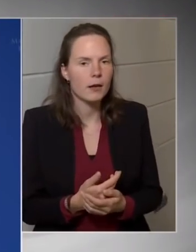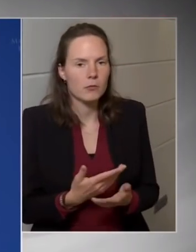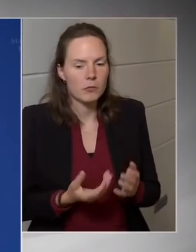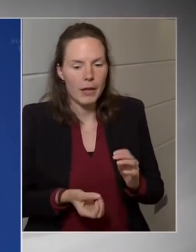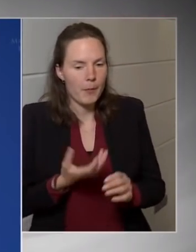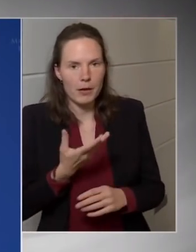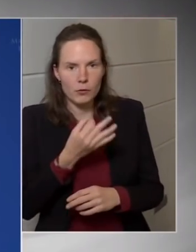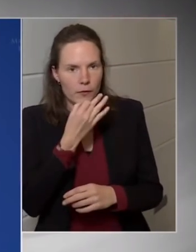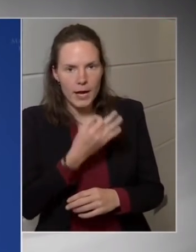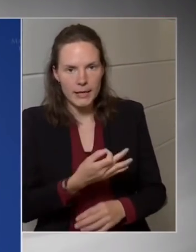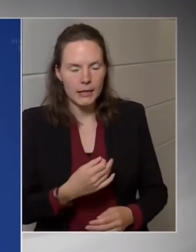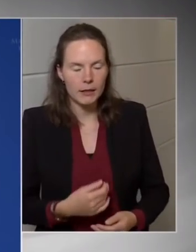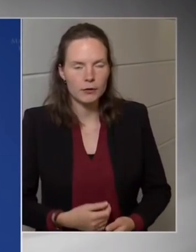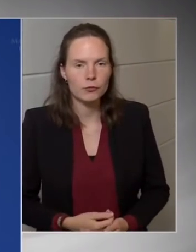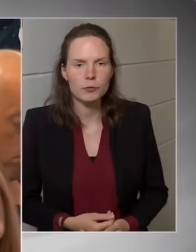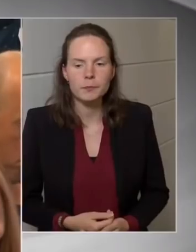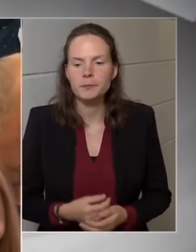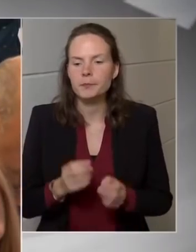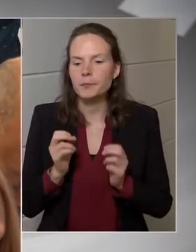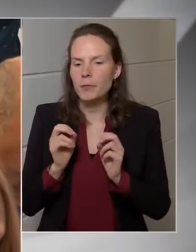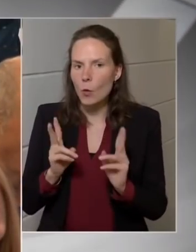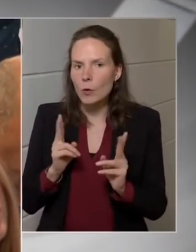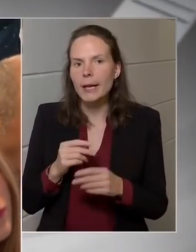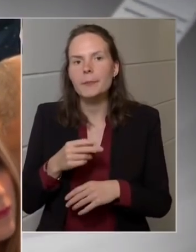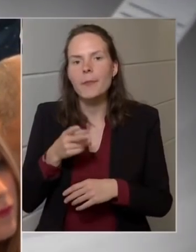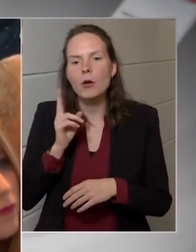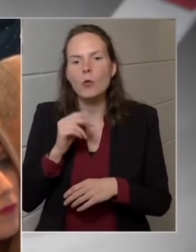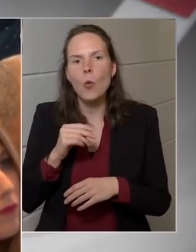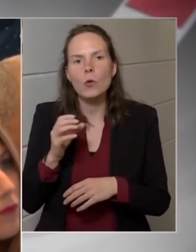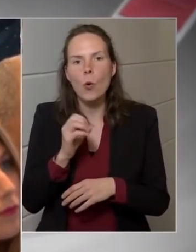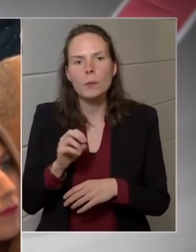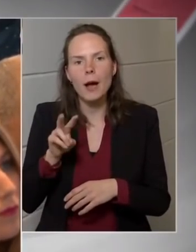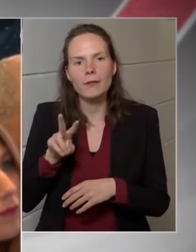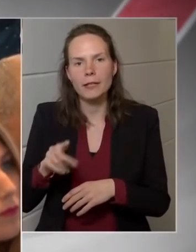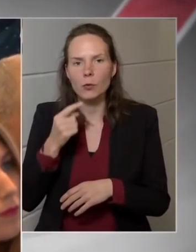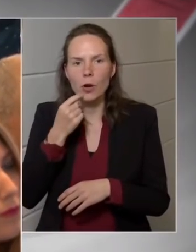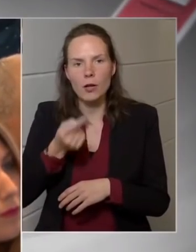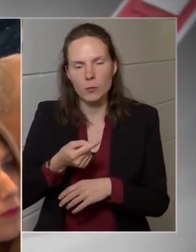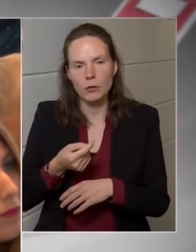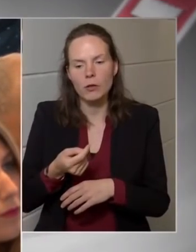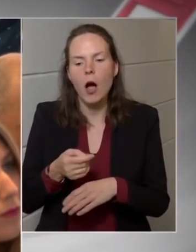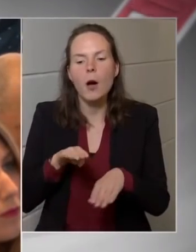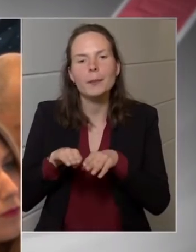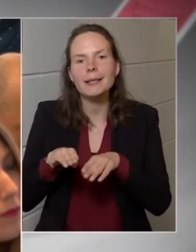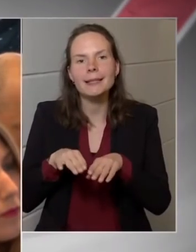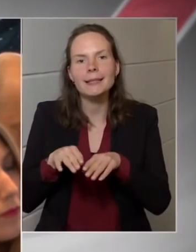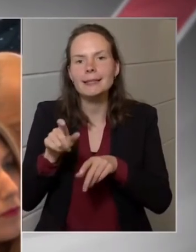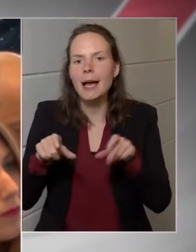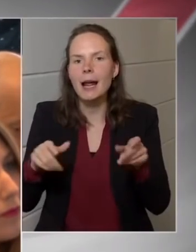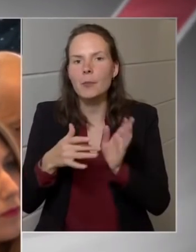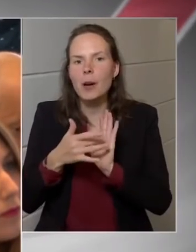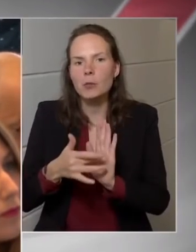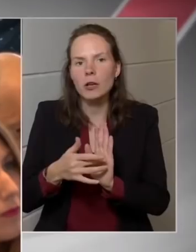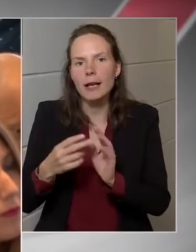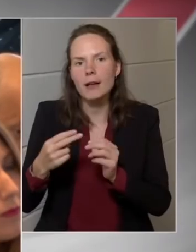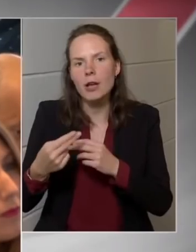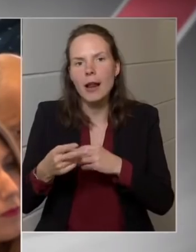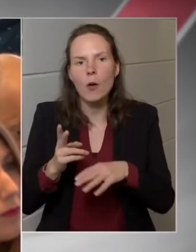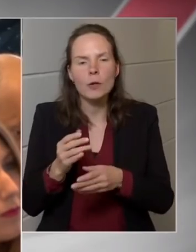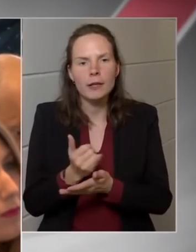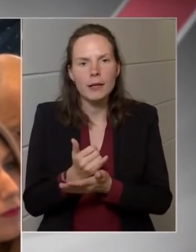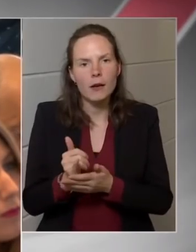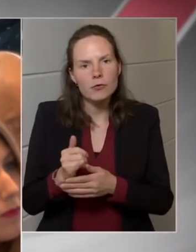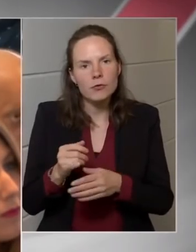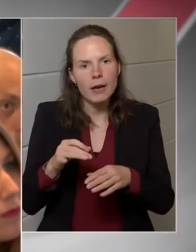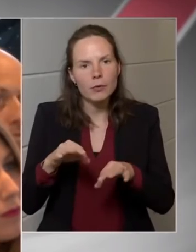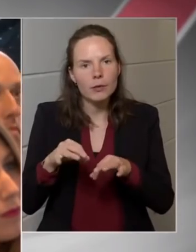kérdés. Éppen. Oké, akkor Orbán Viktor azt mondta a miniszterek bemutatásánál a parlamentben, hogy az igazságügyi miniszternek érvényre kell juttatni az